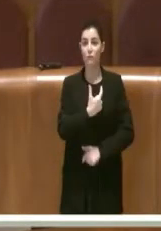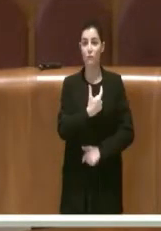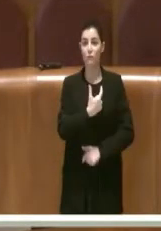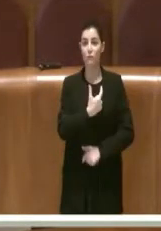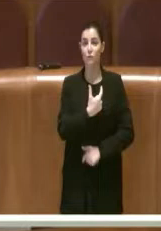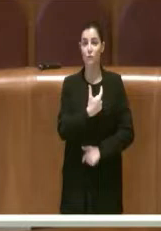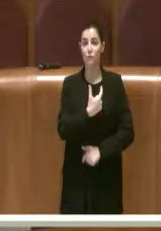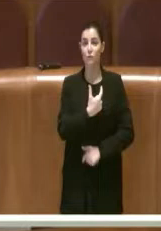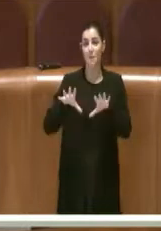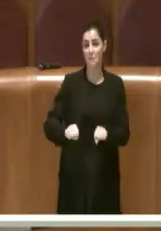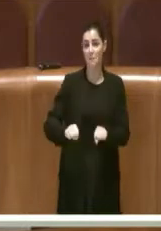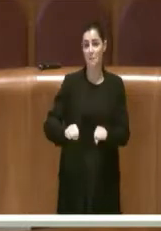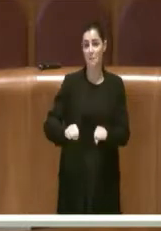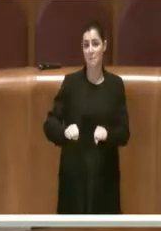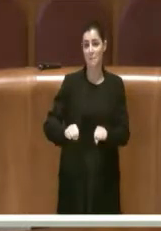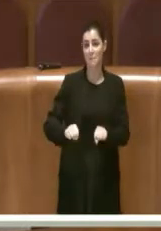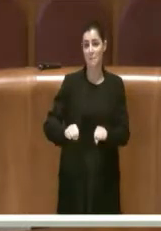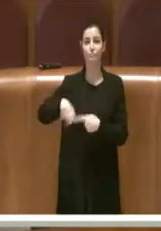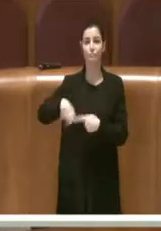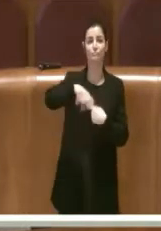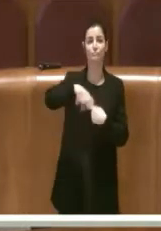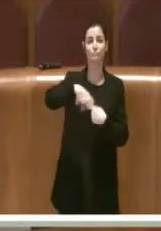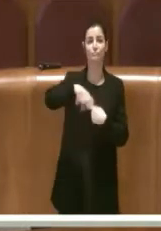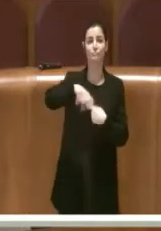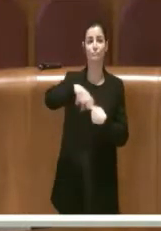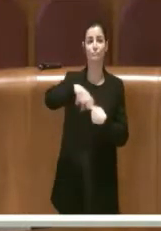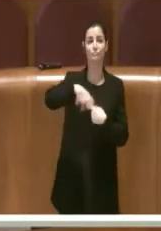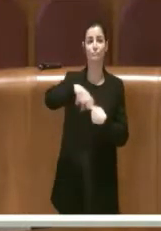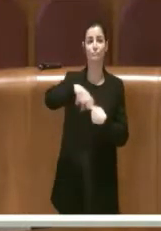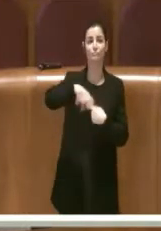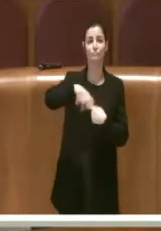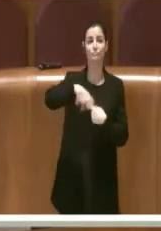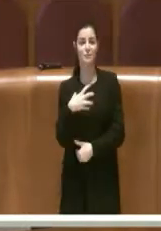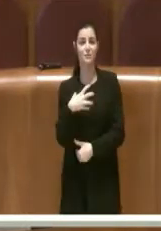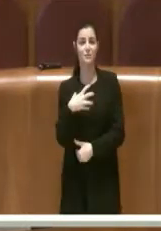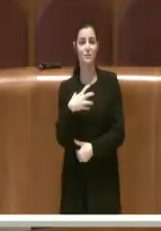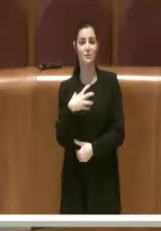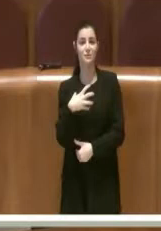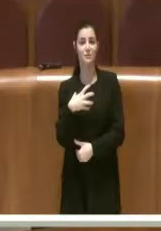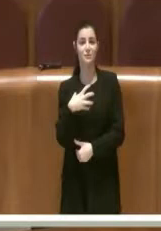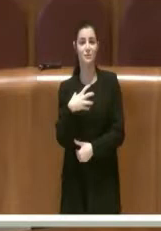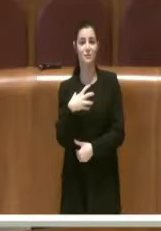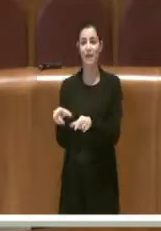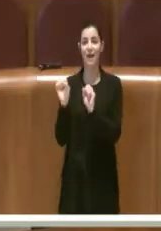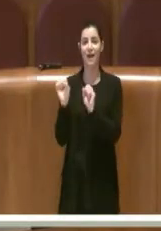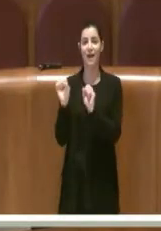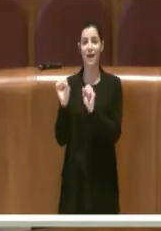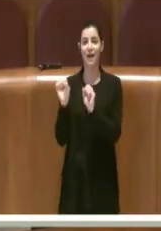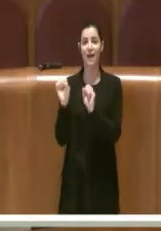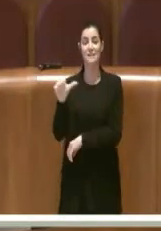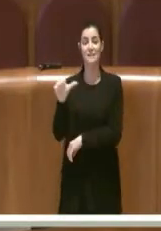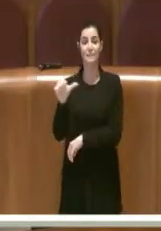sia più impegnato a girare per la città con l'assessora ai rifiuti, Sabrina